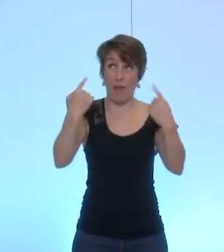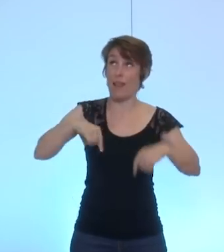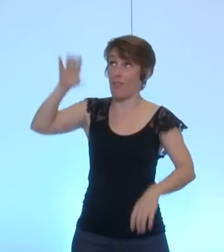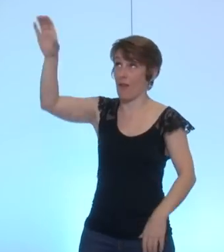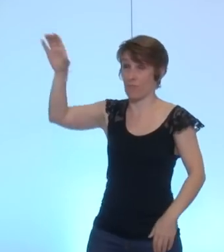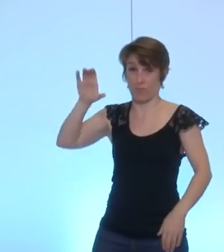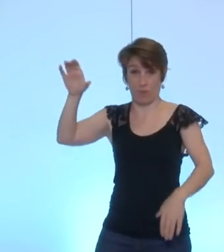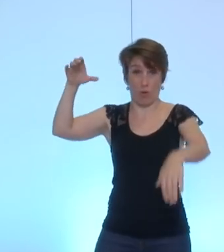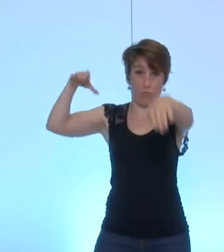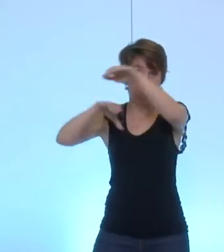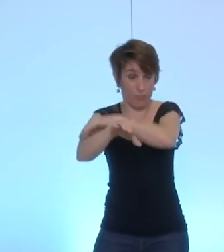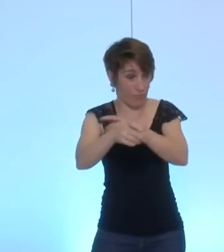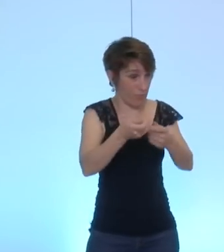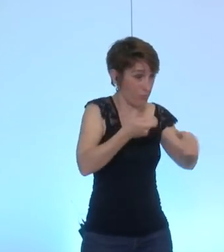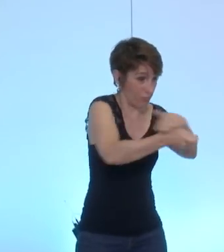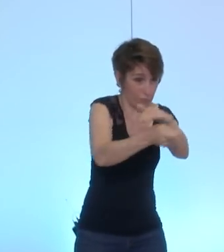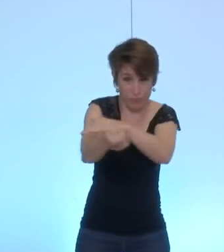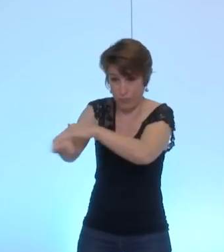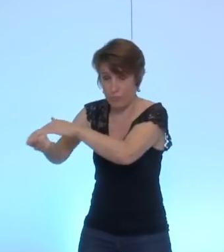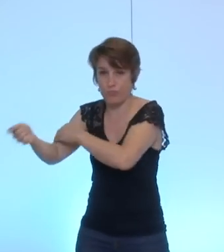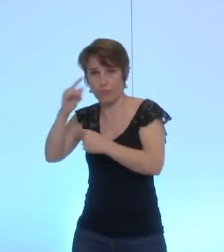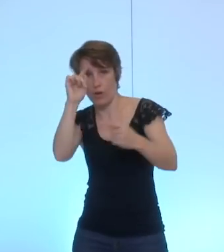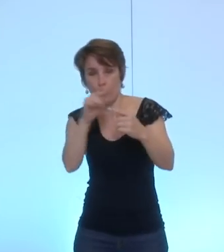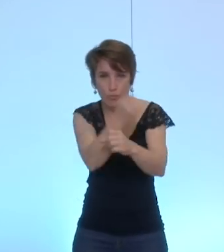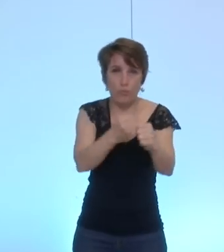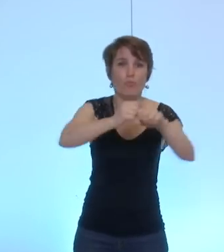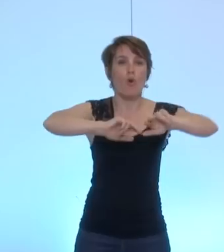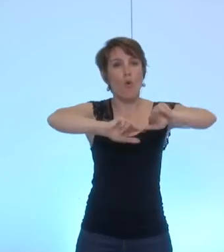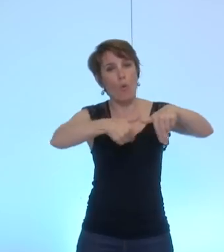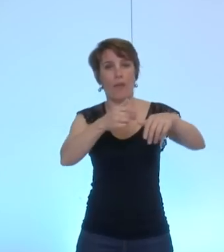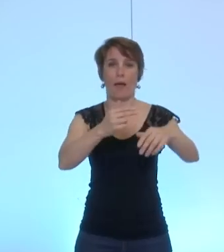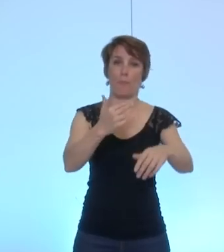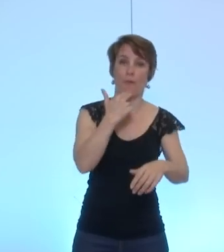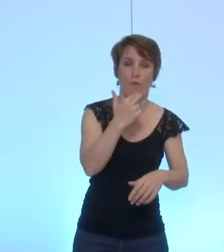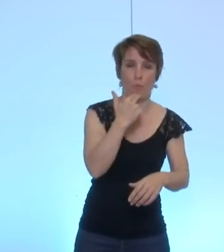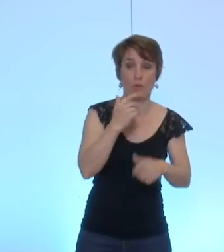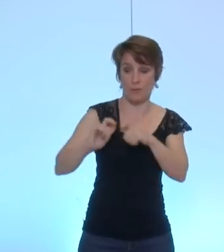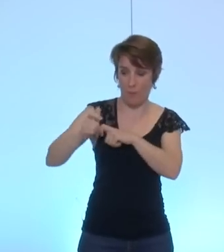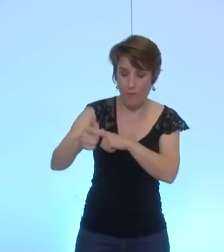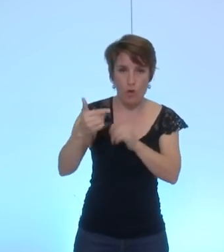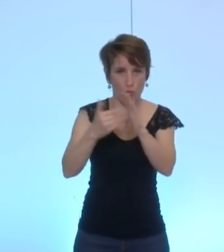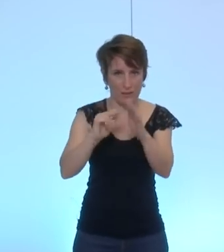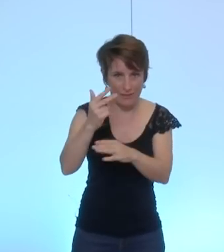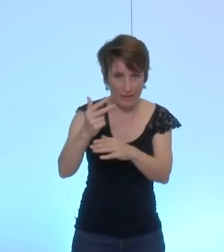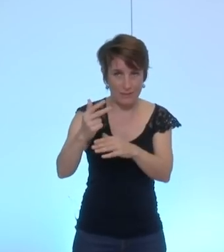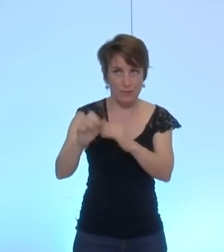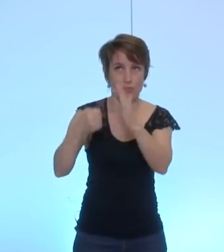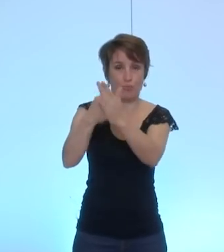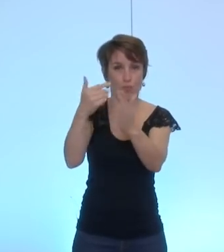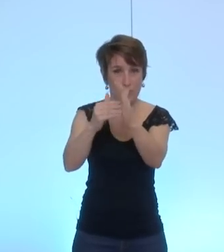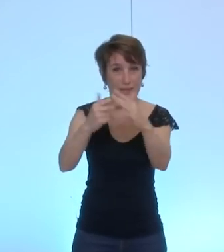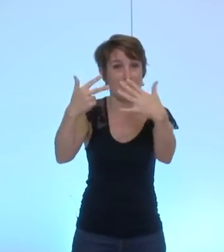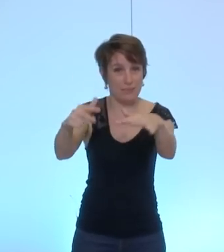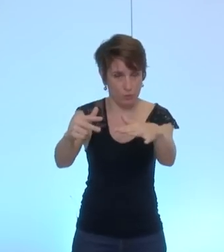sur un certain nombre de créations de contrats de performance. Et puis 2013-2018, à nouveau, une période de